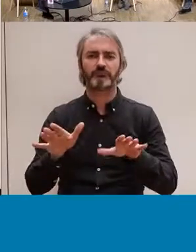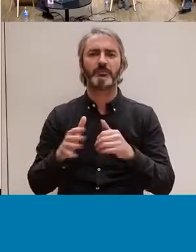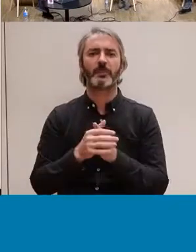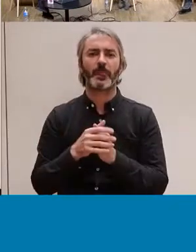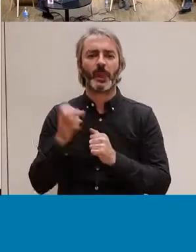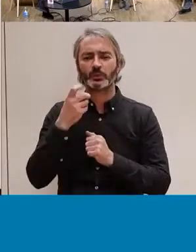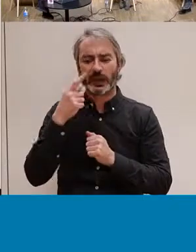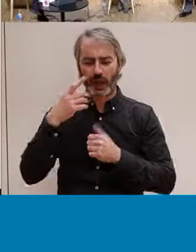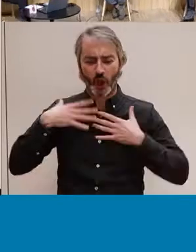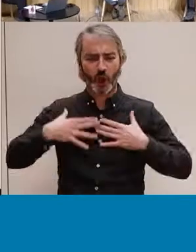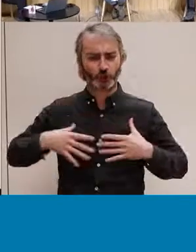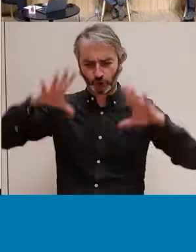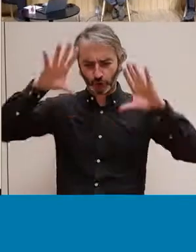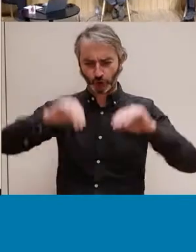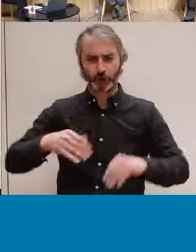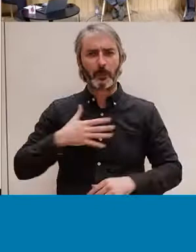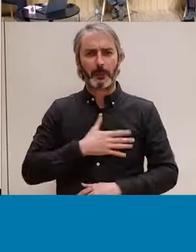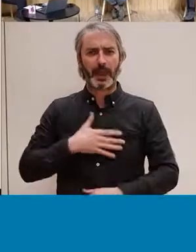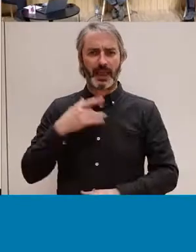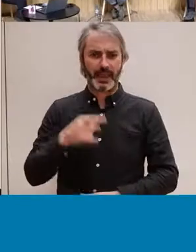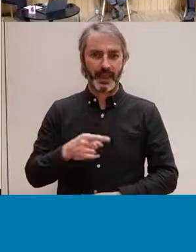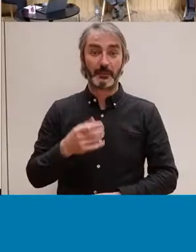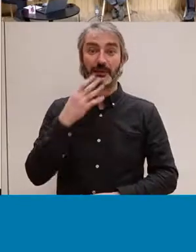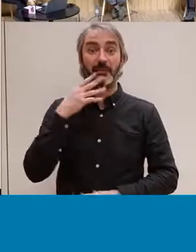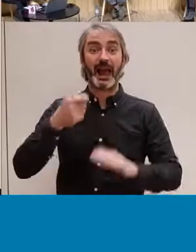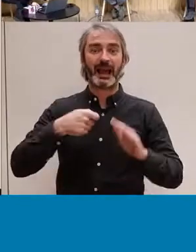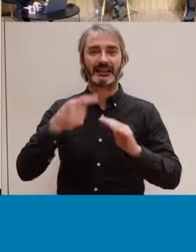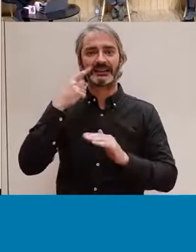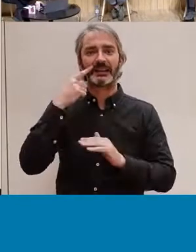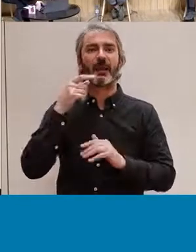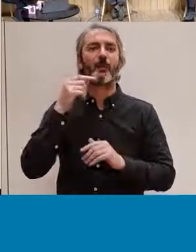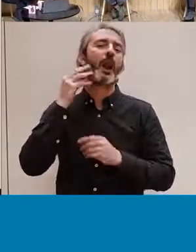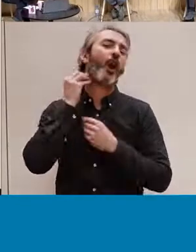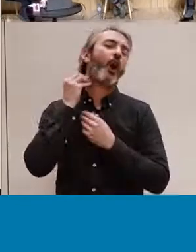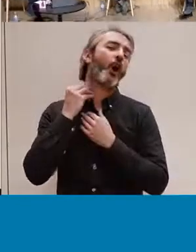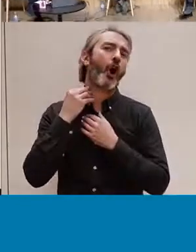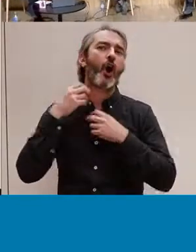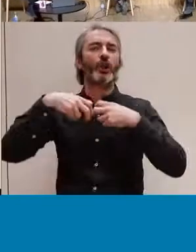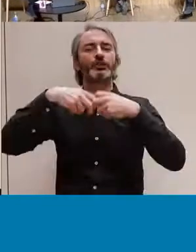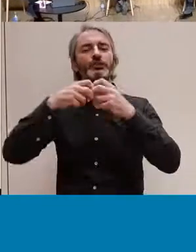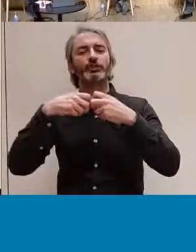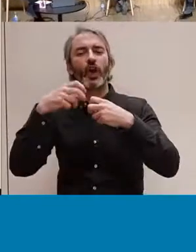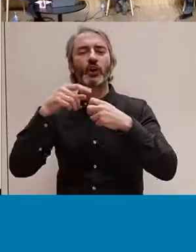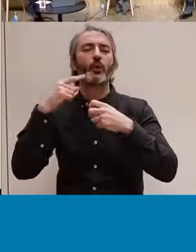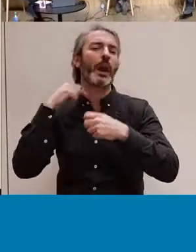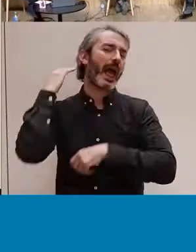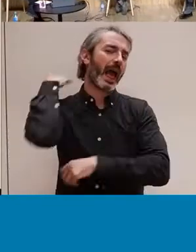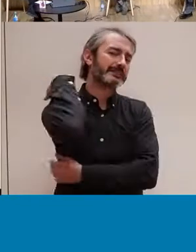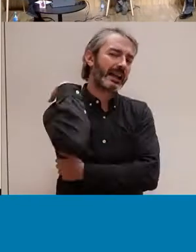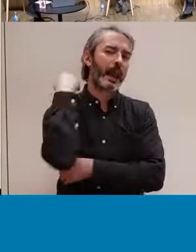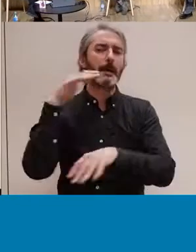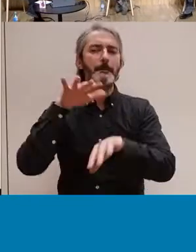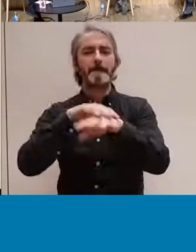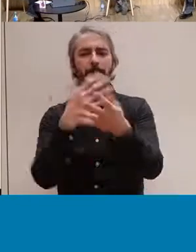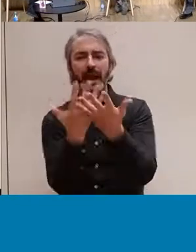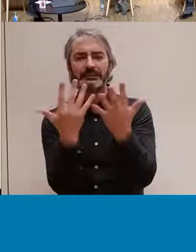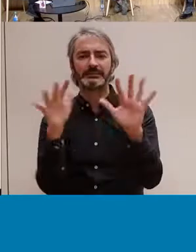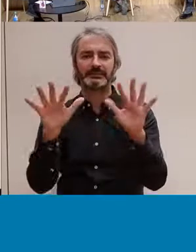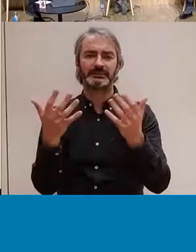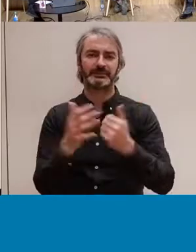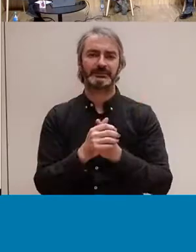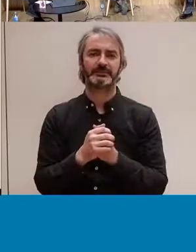de plaer, no? Per tant, a les pràctiques de voluptes es poden veure estimulació de cols, de genolls, d'esquenes, de mans, no?